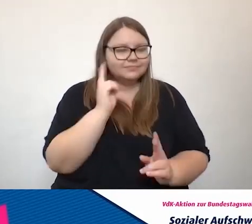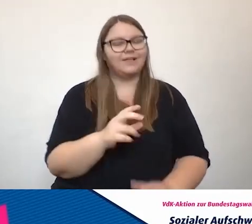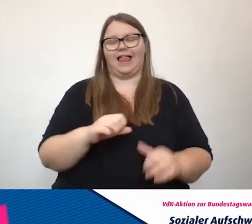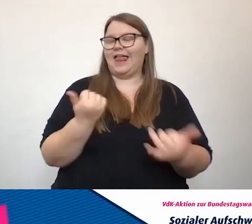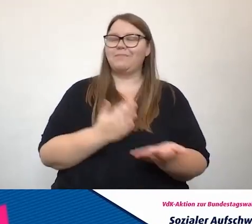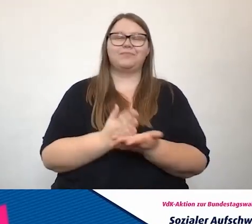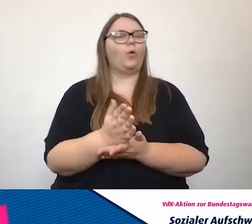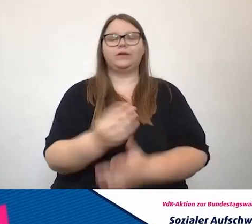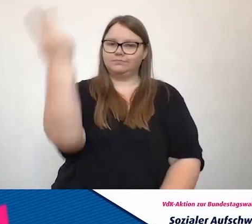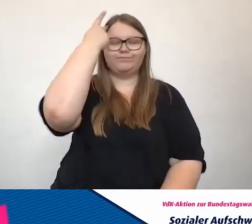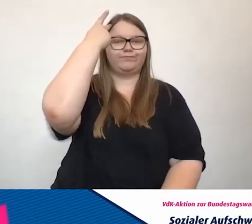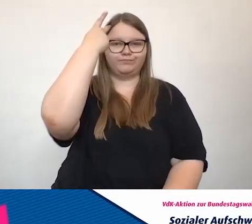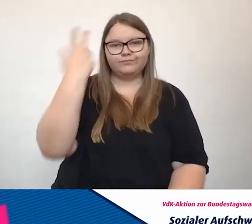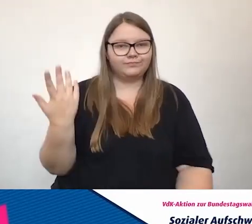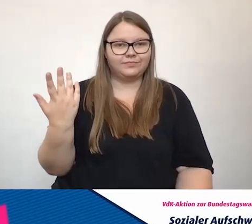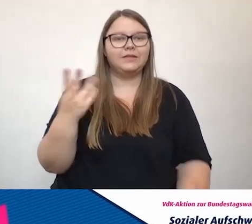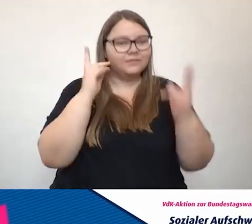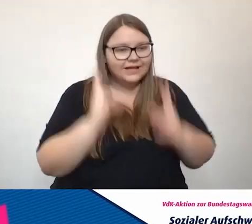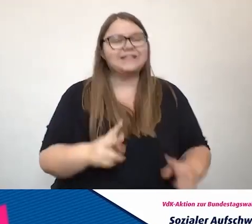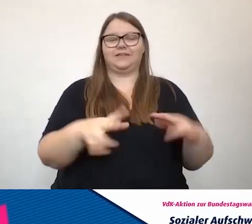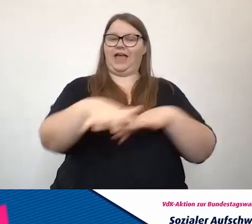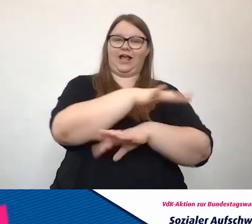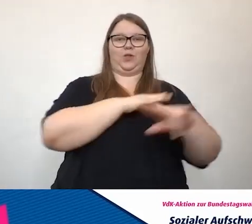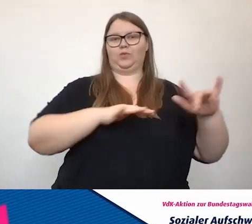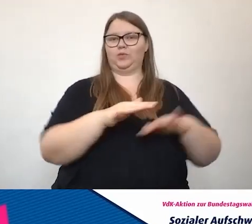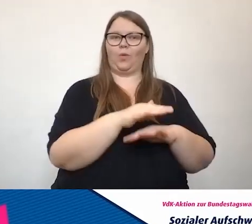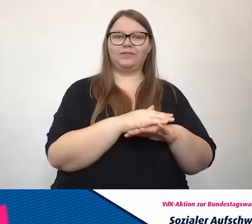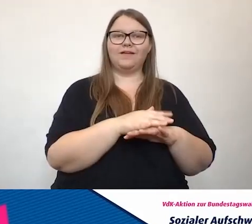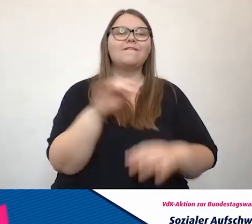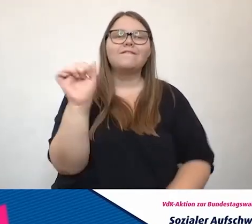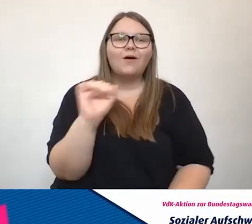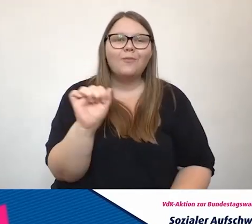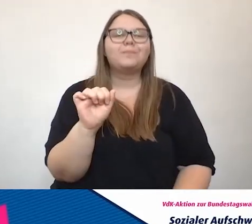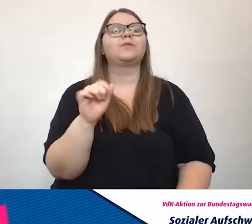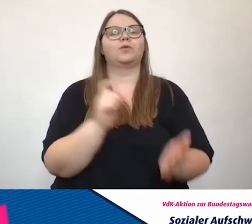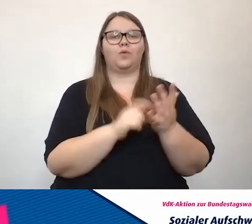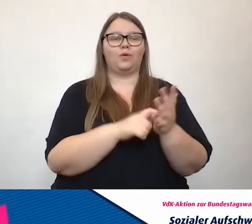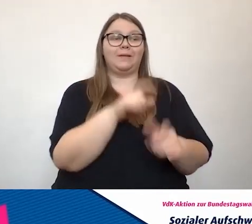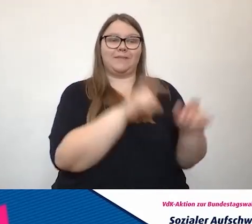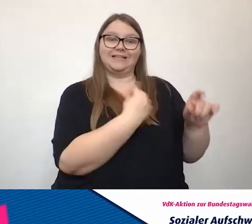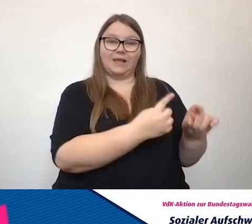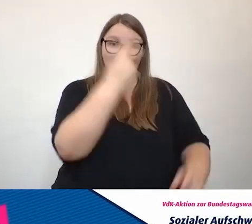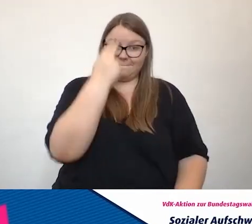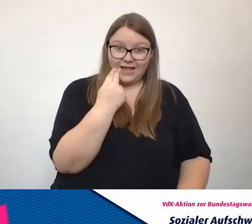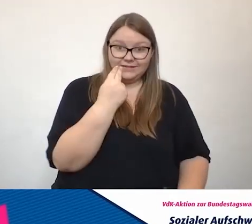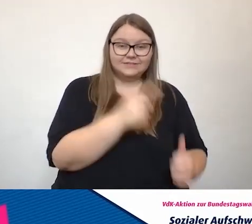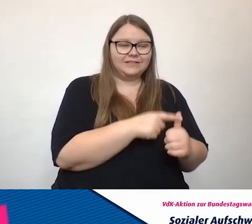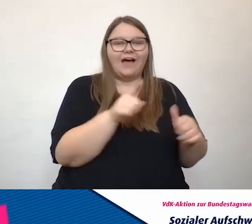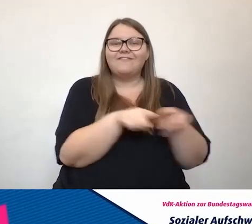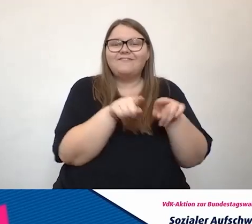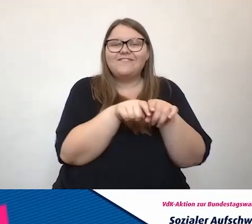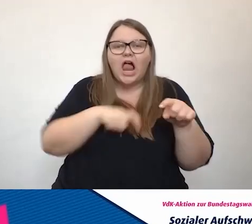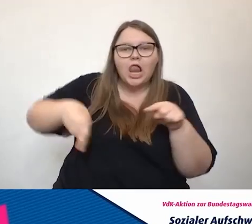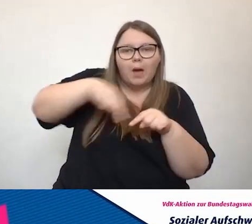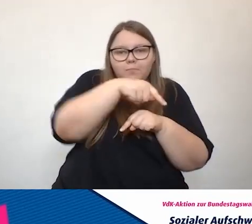vergessen. Es ist praktisch die totale Inklusion. Denn man wird von blinden Menschen durch ein Labyrinth geführt.